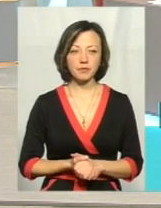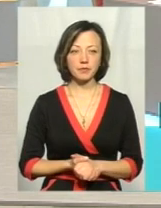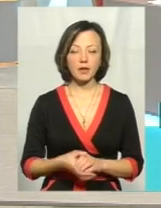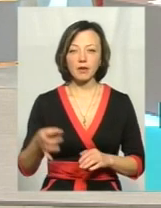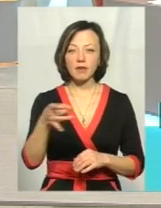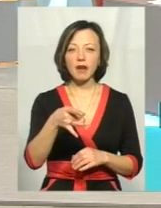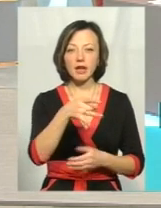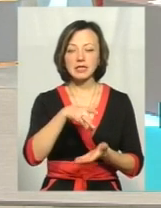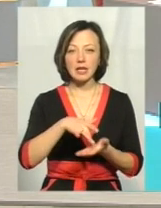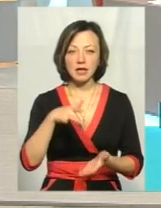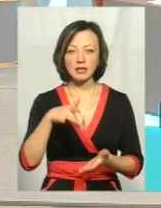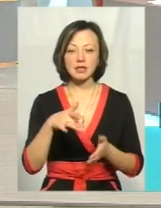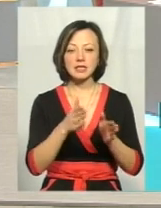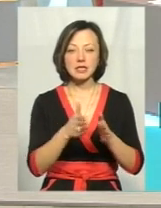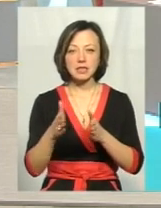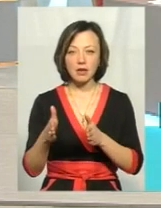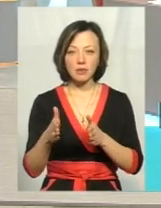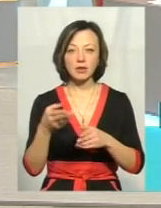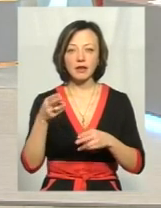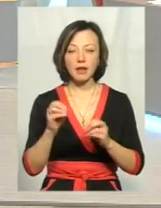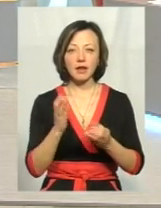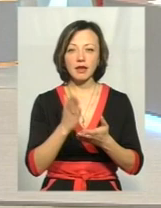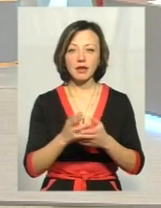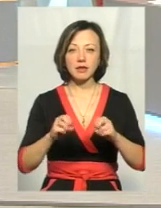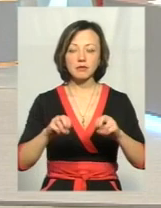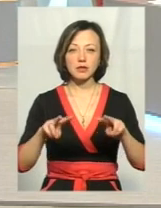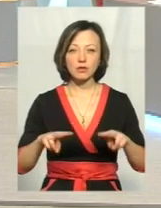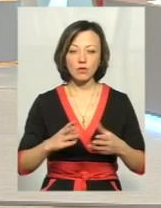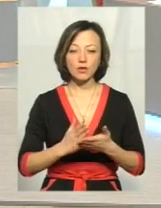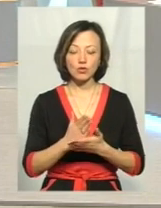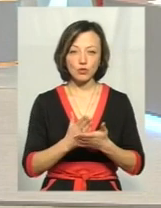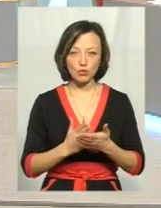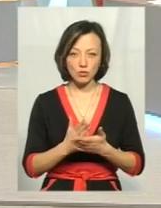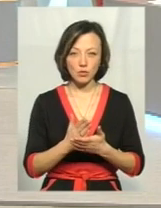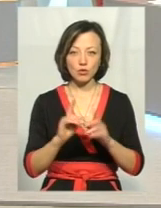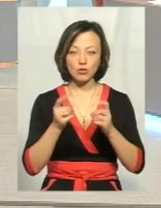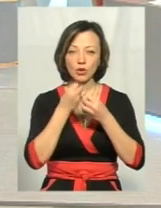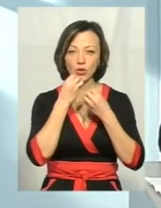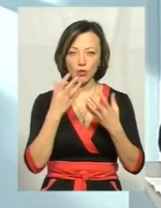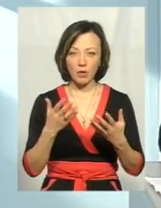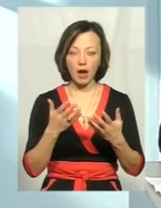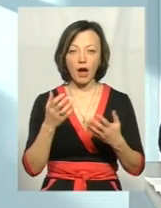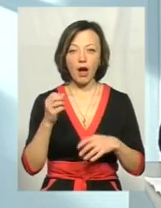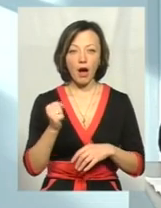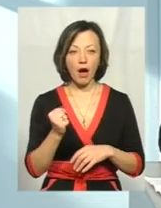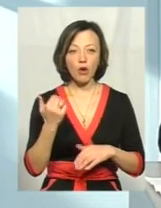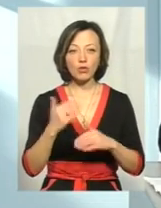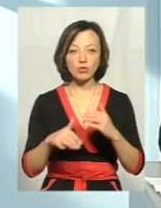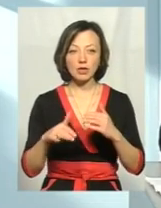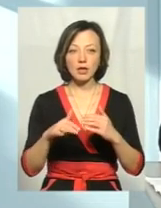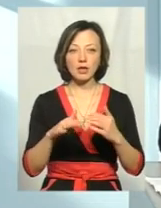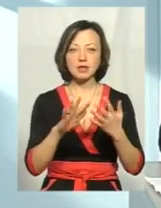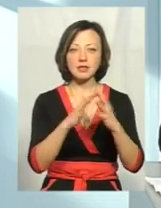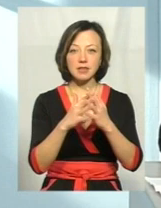райцентрах система ще, там, де є спеціалізовані служби, це дуже добре. А вже населені